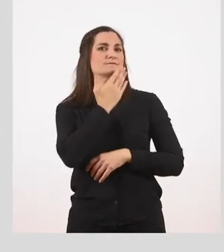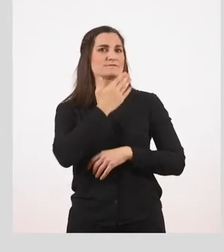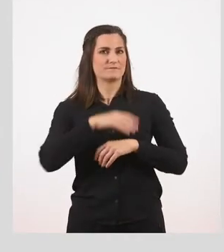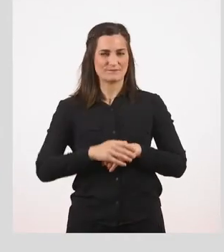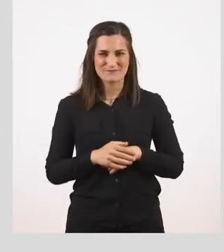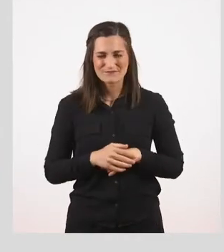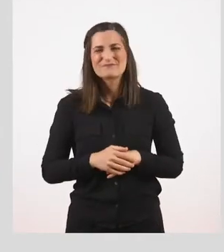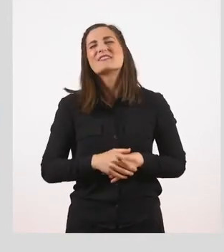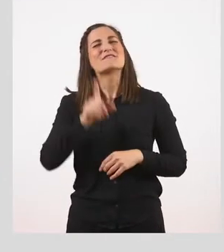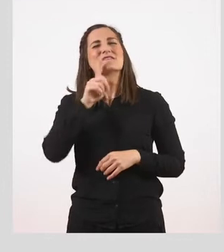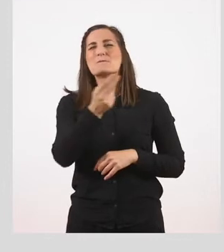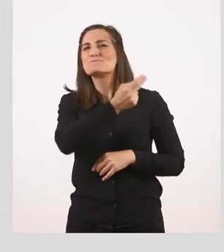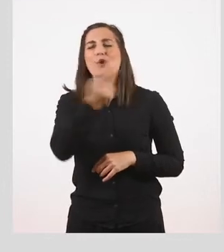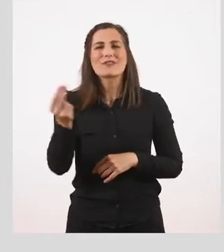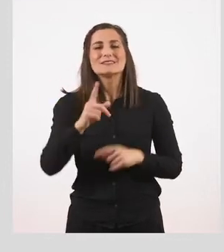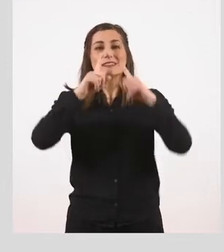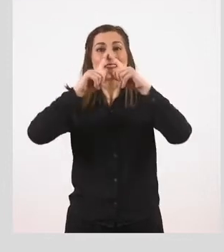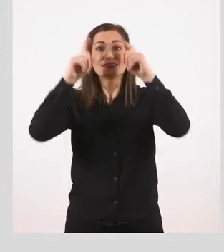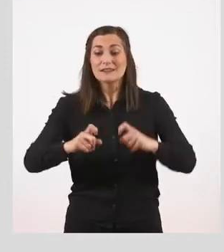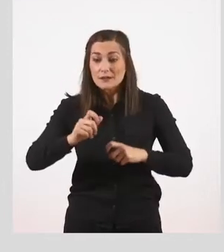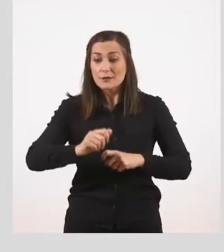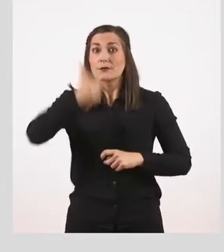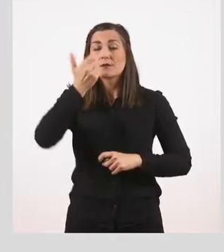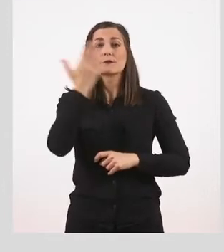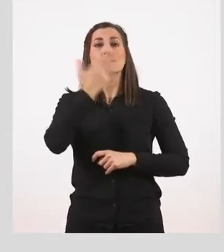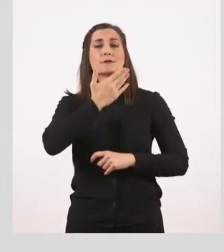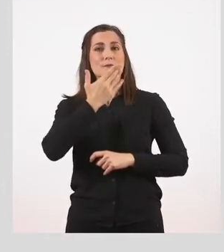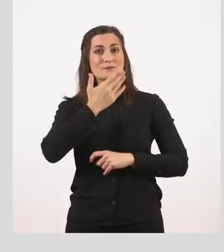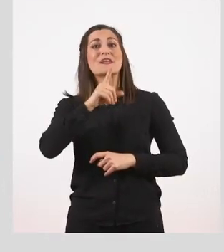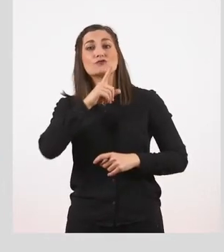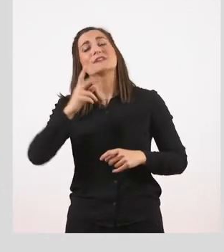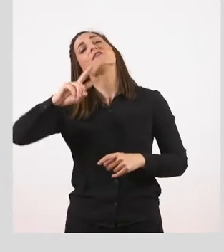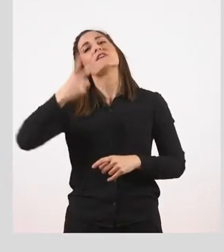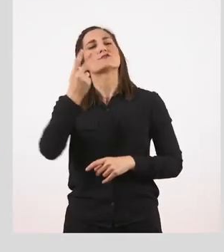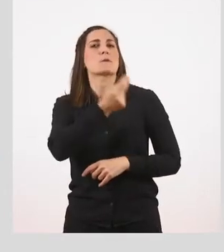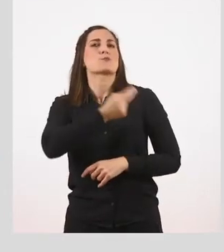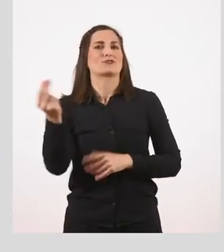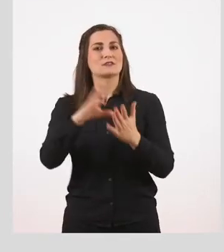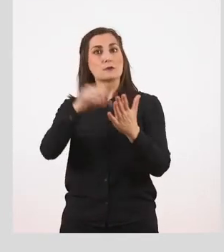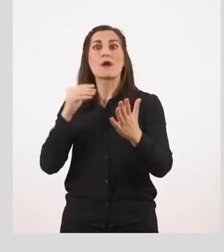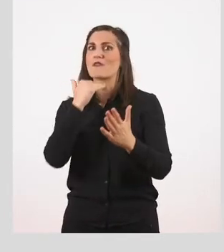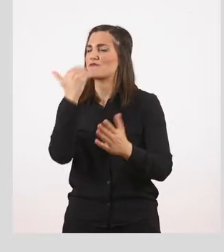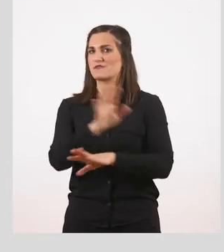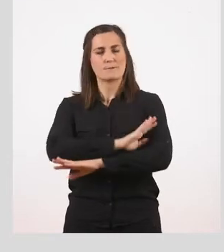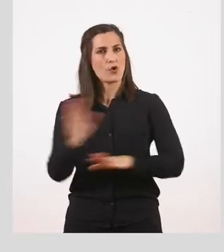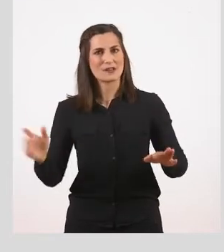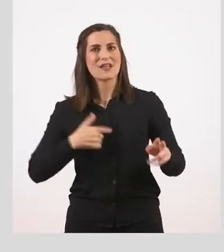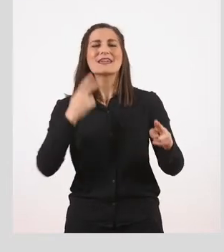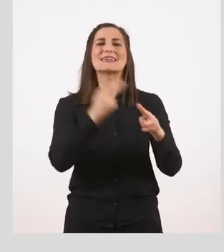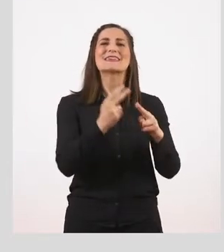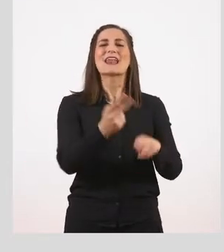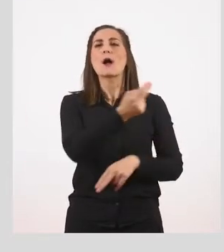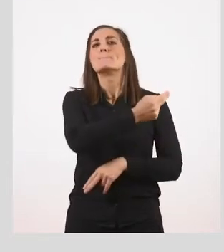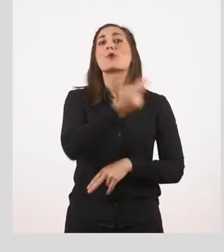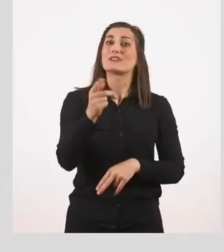έχουμε τη χρονική πρόταση. Αφού διαβάσεις τα μαθήματά σου. Είναι εξαρτημένη. Δεν μας δίνει πλήρες νόημα μόνη της. Συνοδεύεται από την